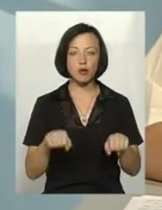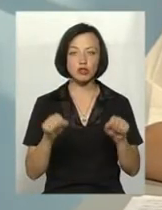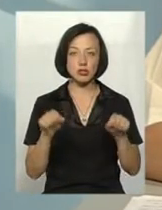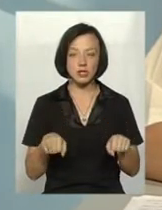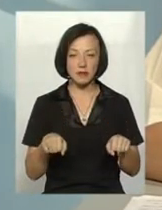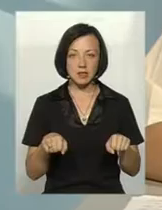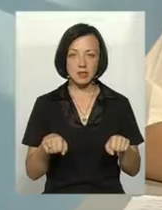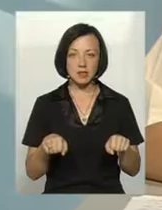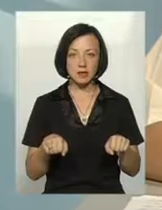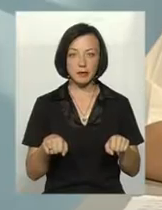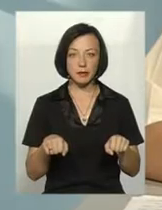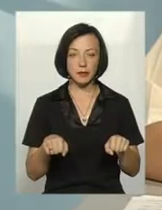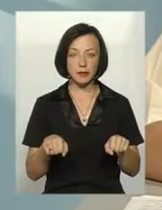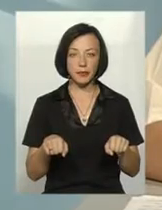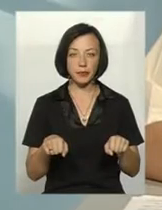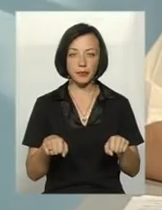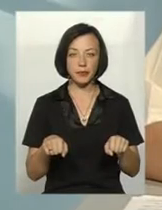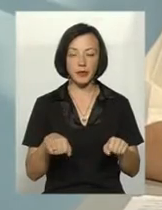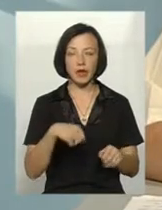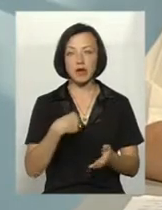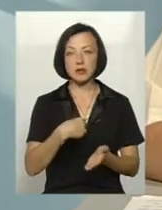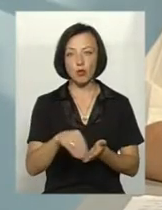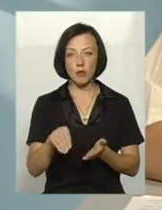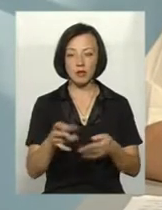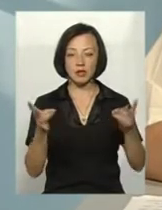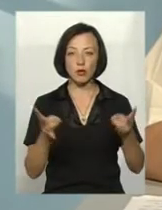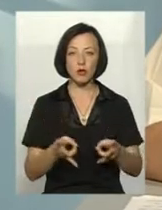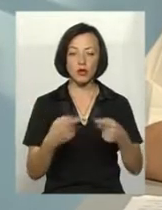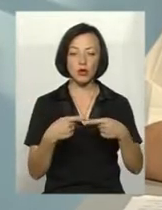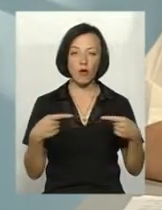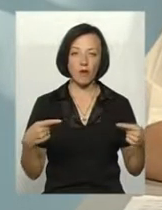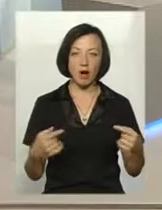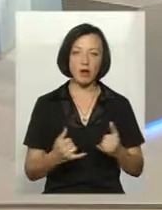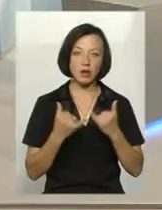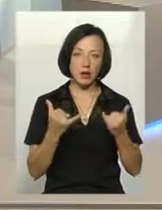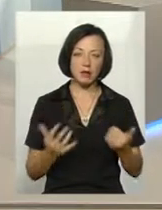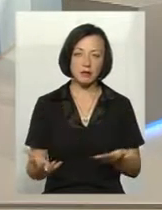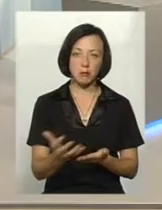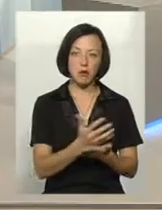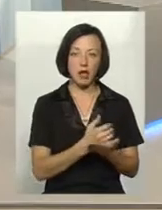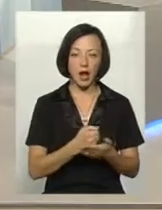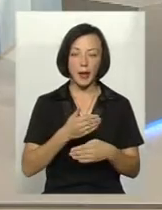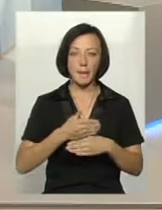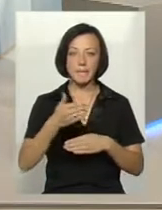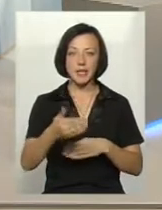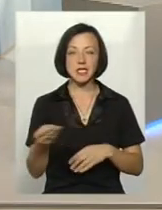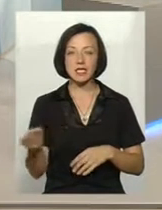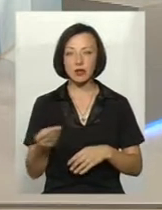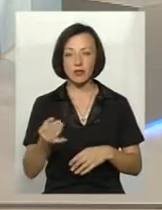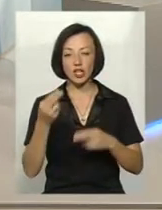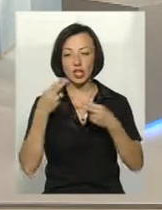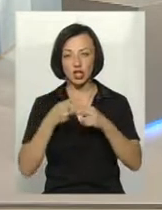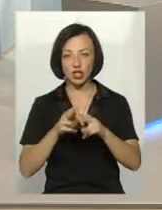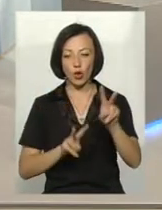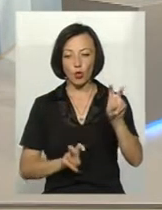закупити необхідні товари як для збирання пізніх зернових і технічних